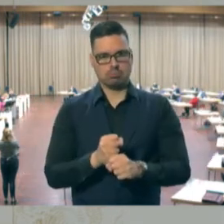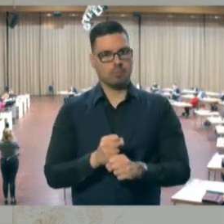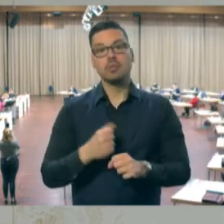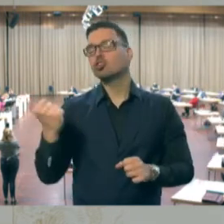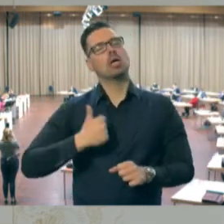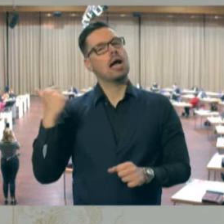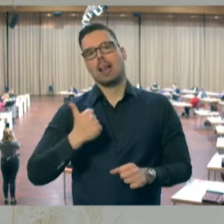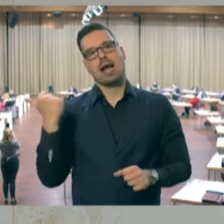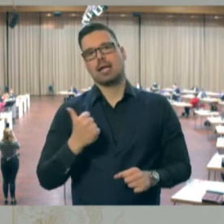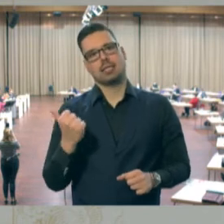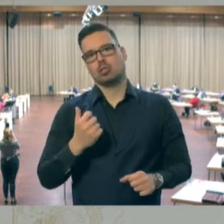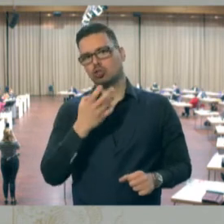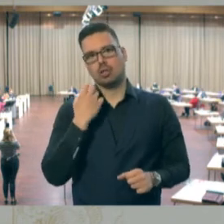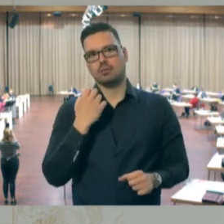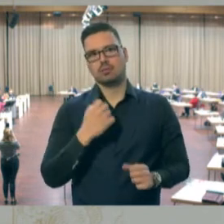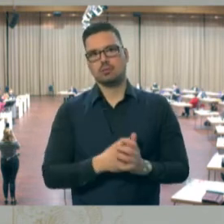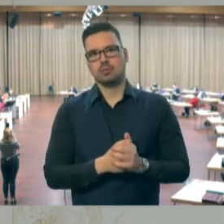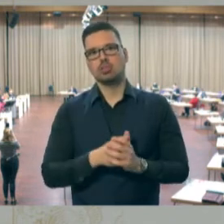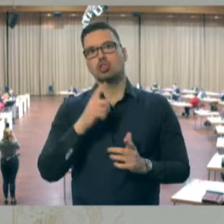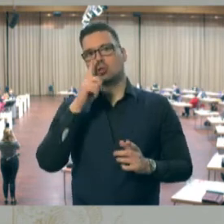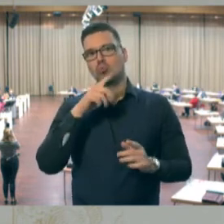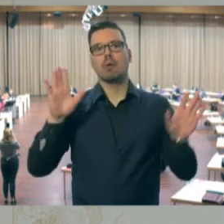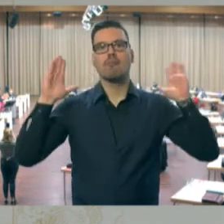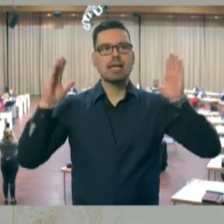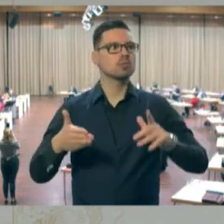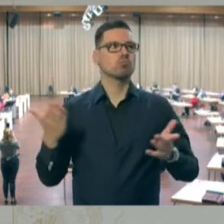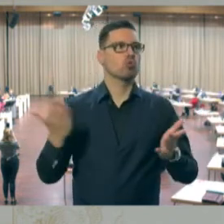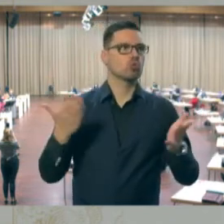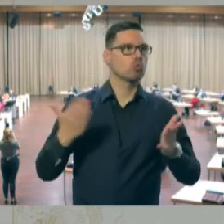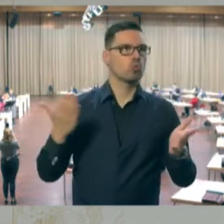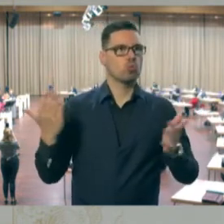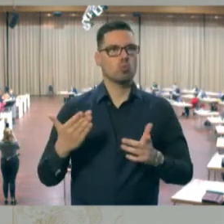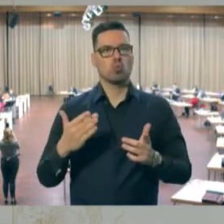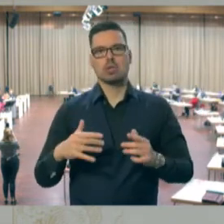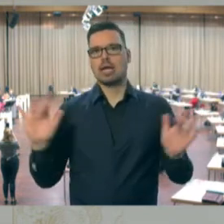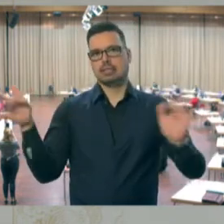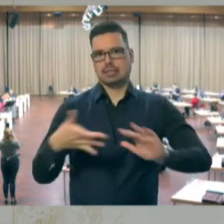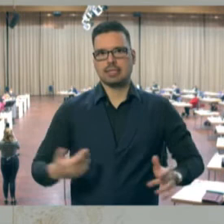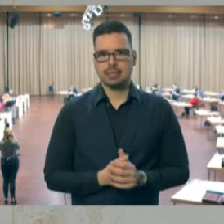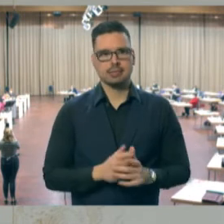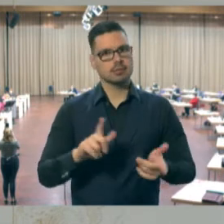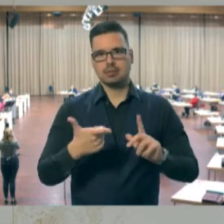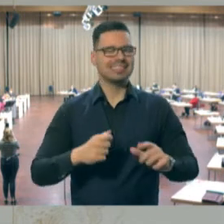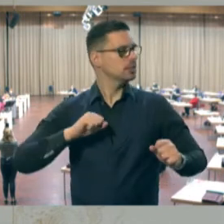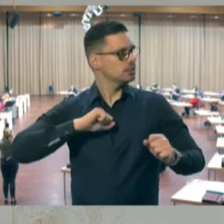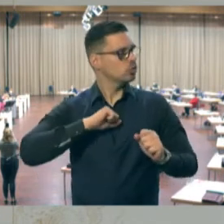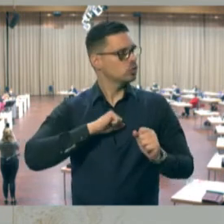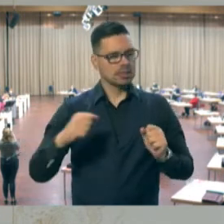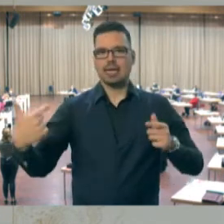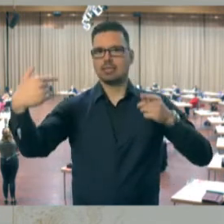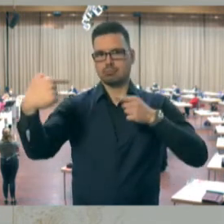allein per Social Media Tweet. Das geht viel effektiver im direkten